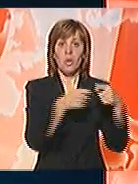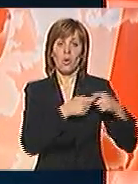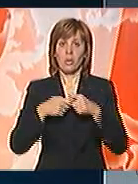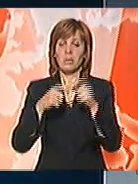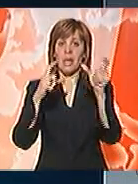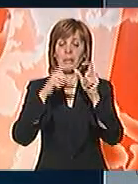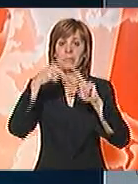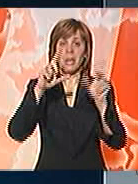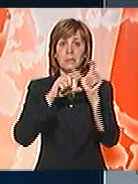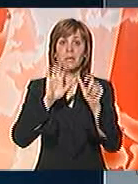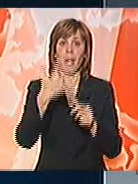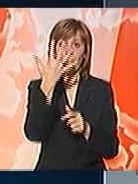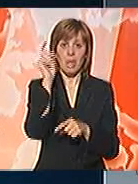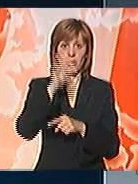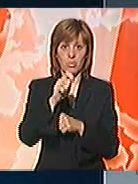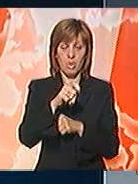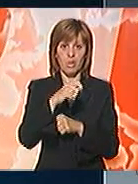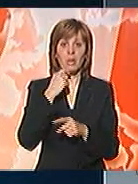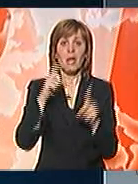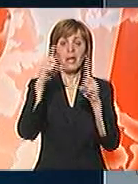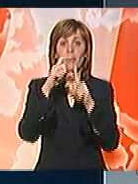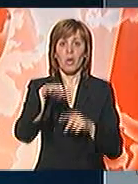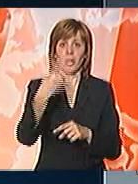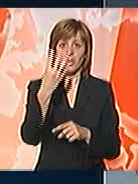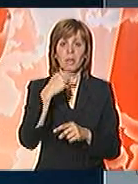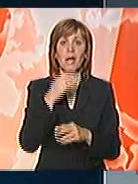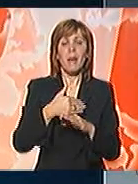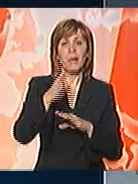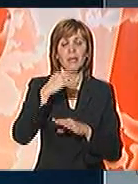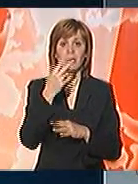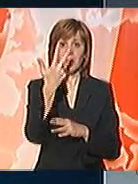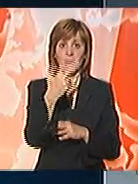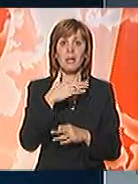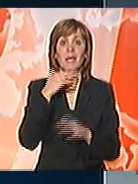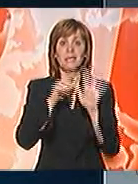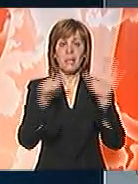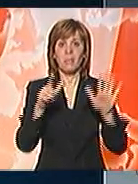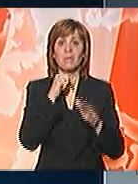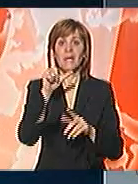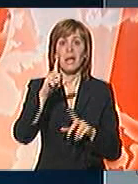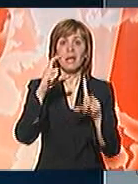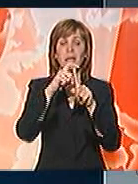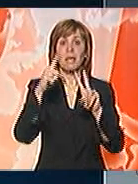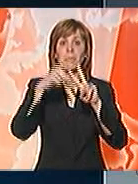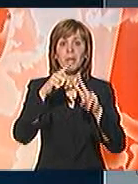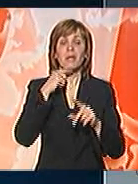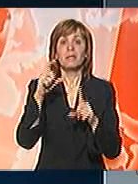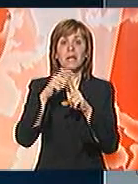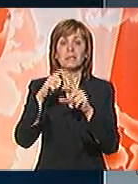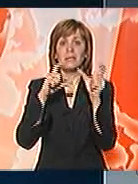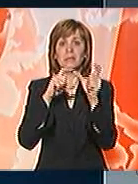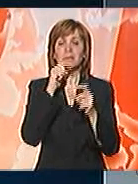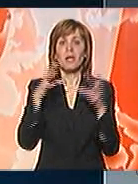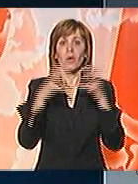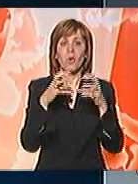SPS-a trebalo bi da ima pet odbornika, demokrate četiri, naprednjaci tri, GS17+, LDP, DSS Nova Srbije i